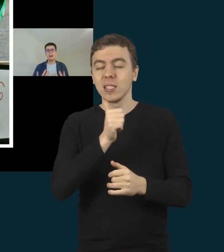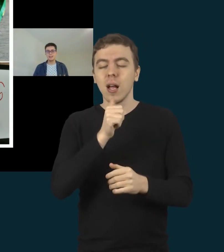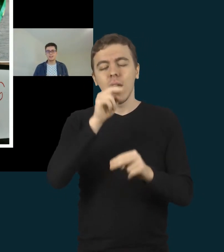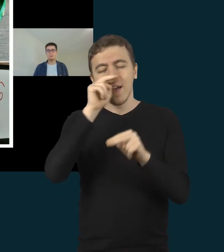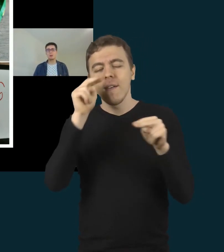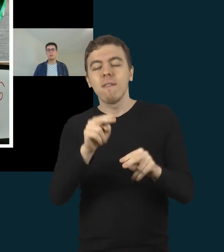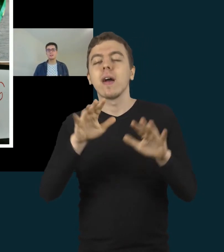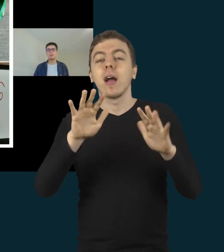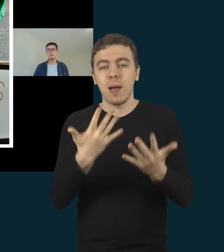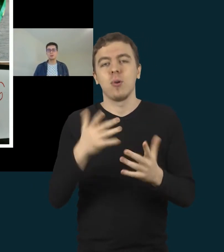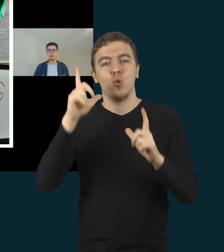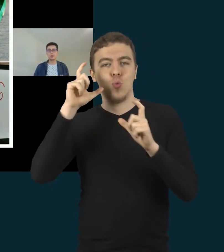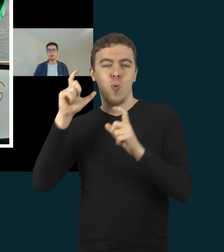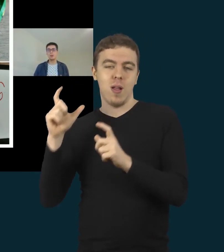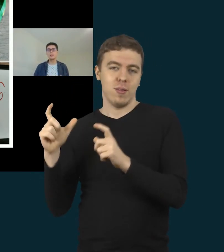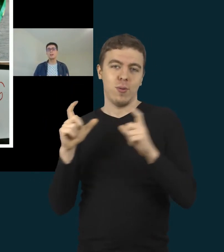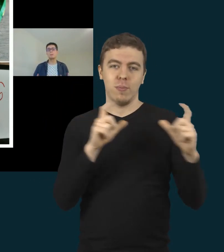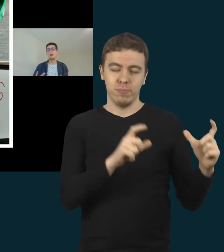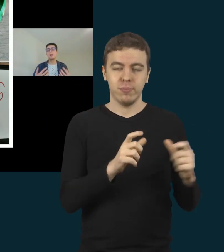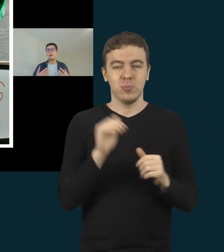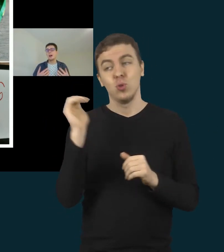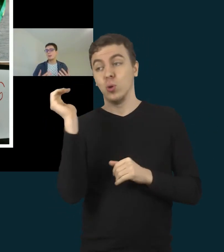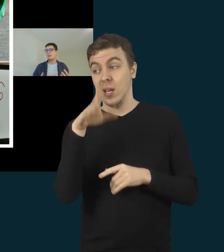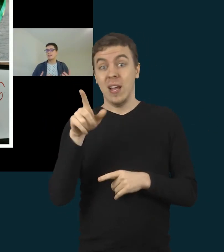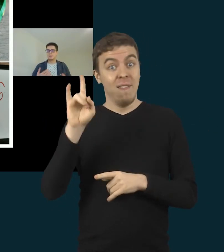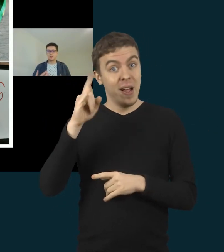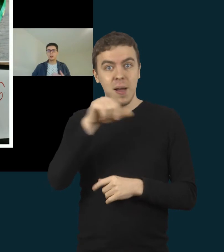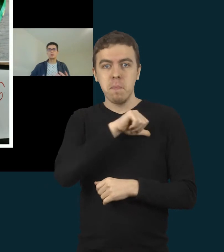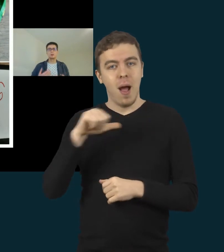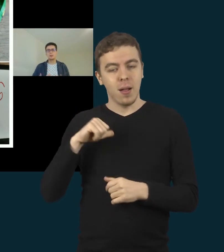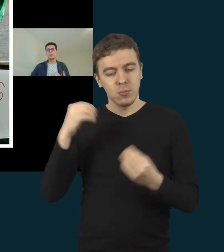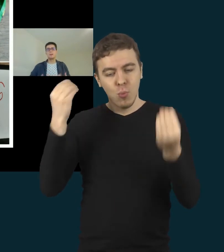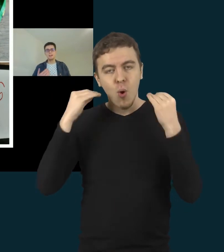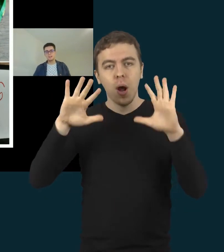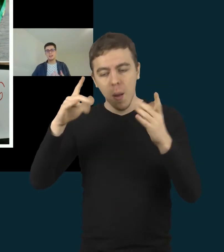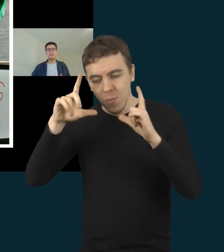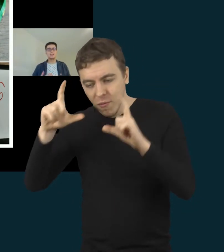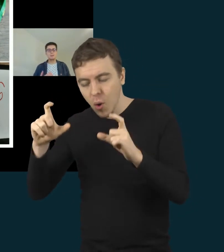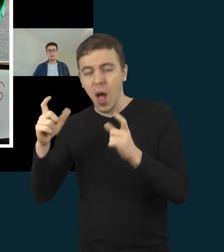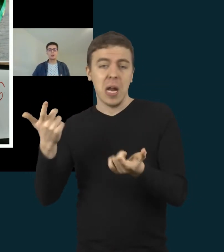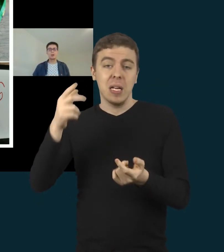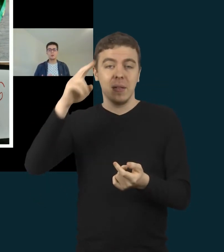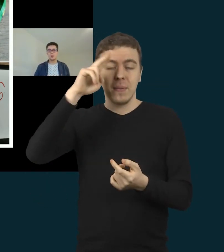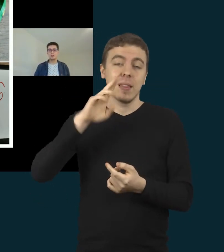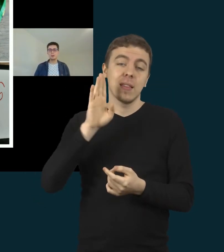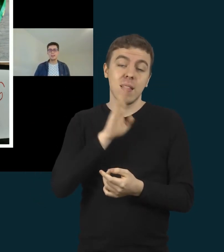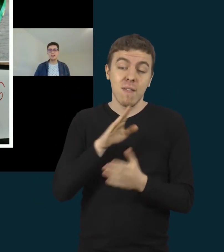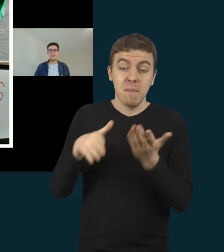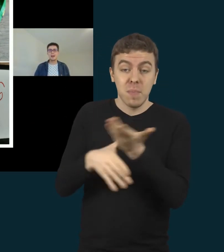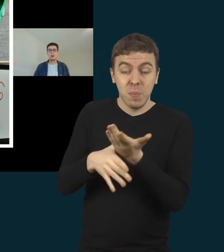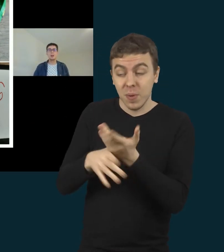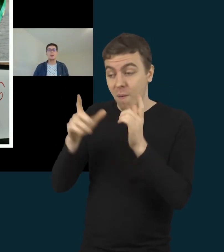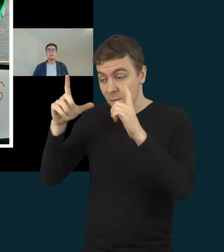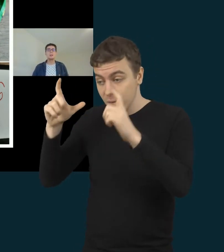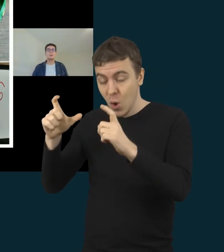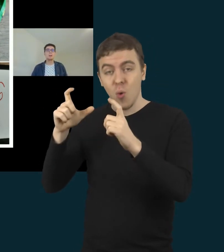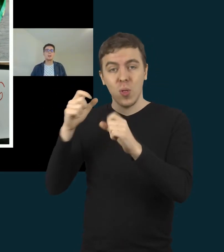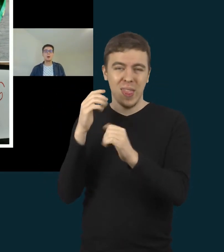patys mokėsi fotografuoti arba tiesiog kartu su tėvais fotografuodavo tai, ką daro.